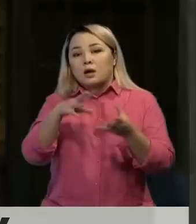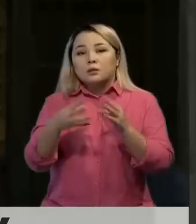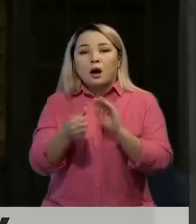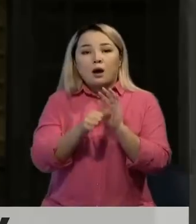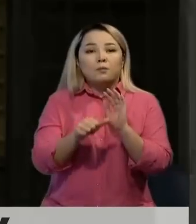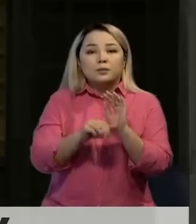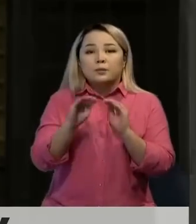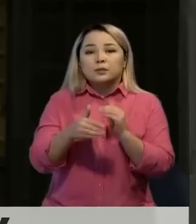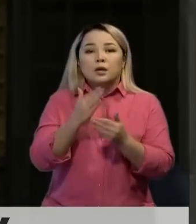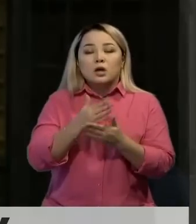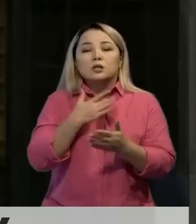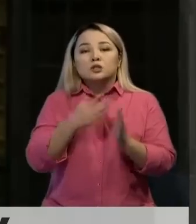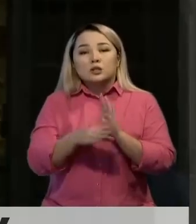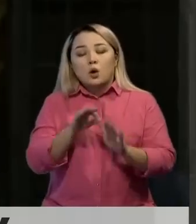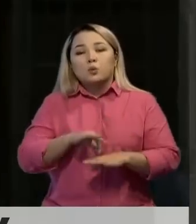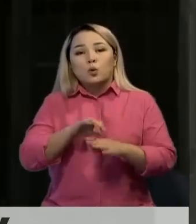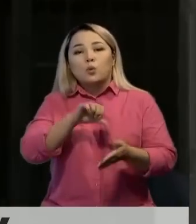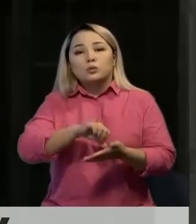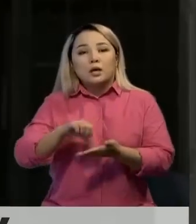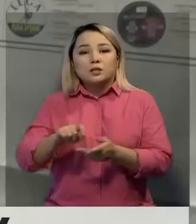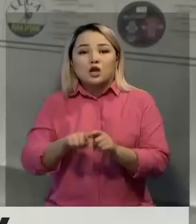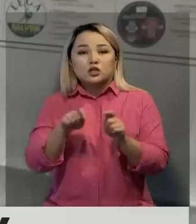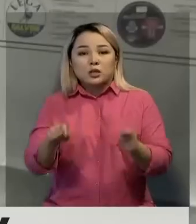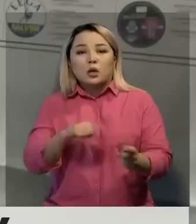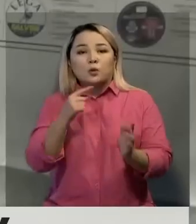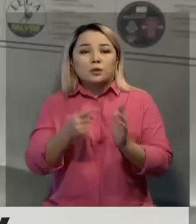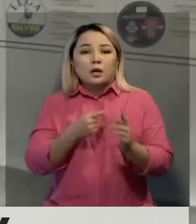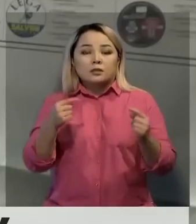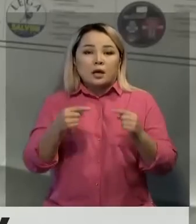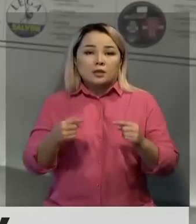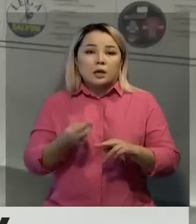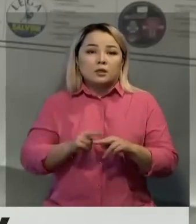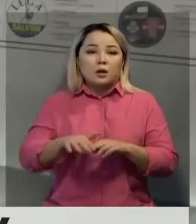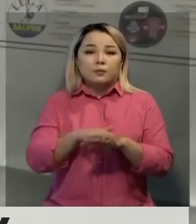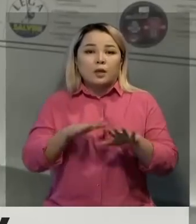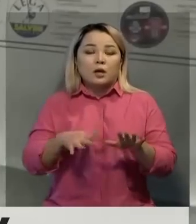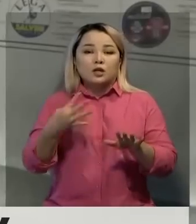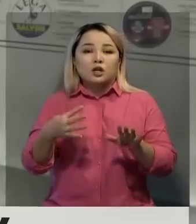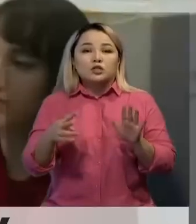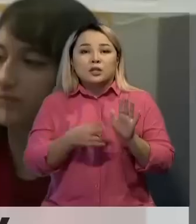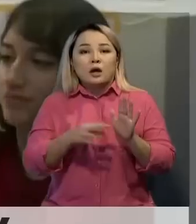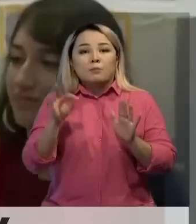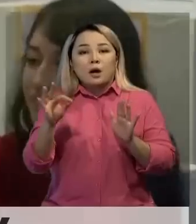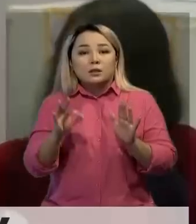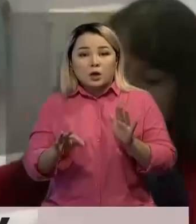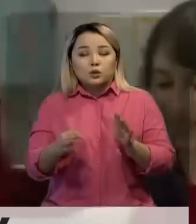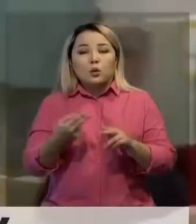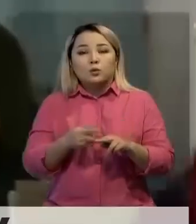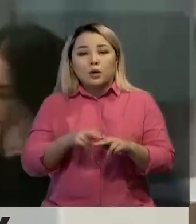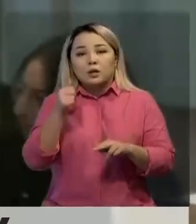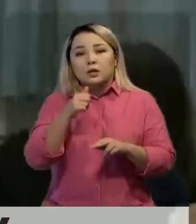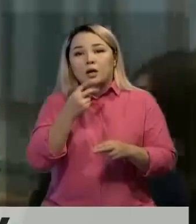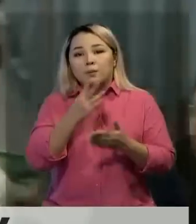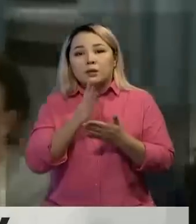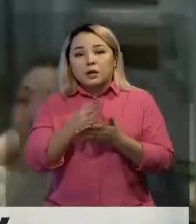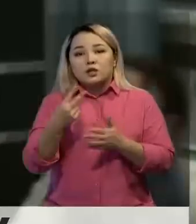алпыс мүміннан астам сайлау ұчасқы сашылды. Жүргізген сауалынамаға сәйкес, оңшылдар шамамен 40 ретті пайыз, ал сол шылдар 28